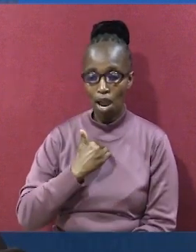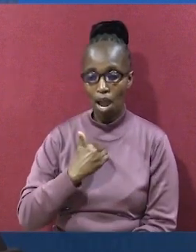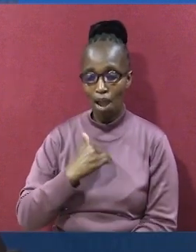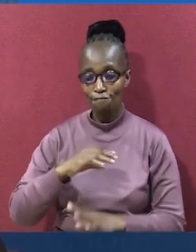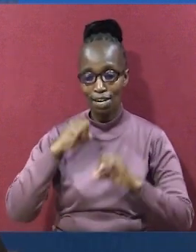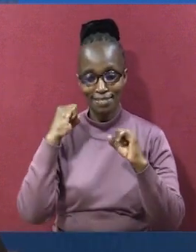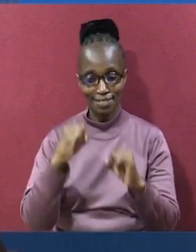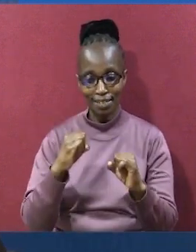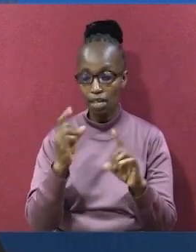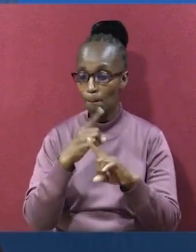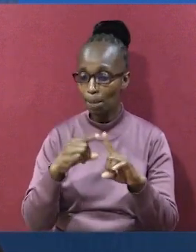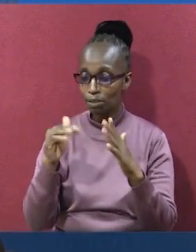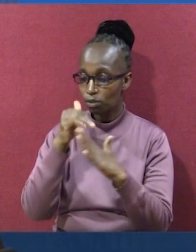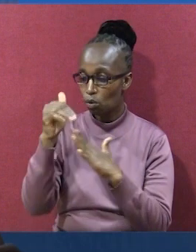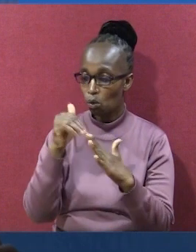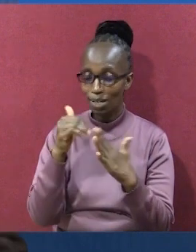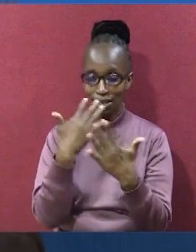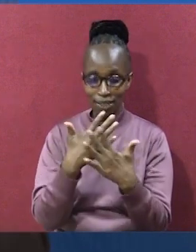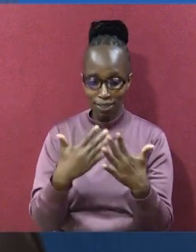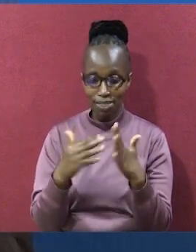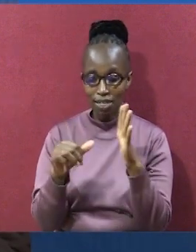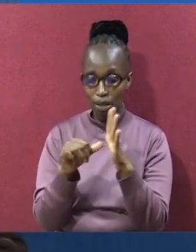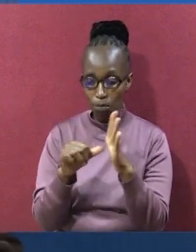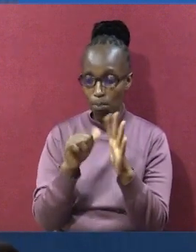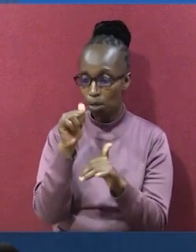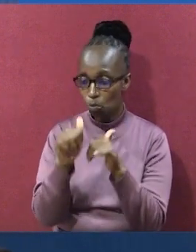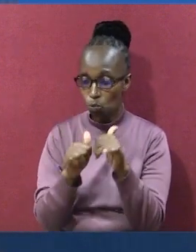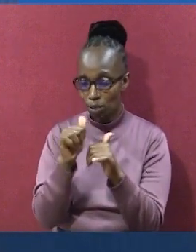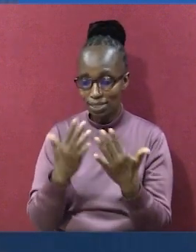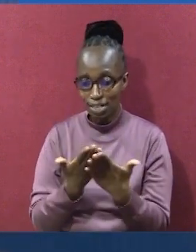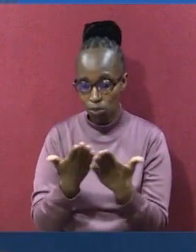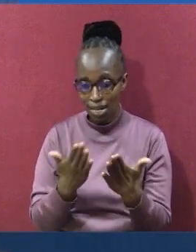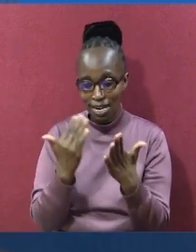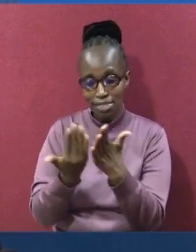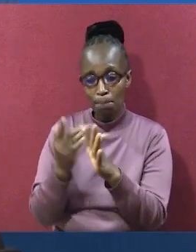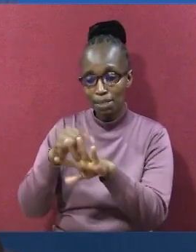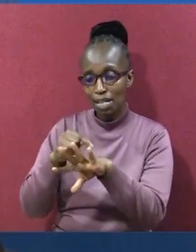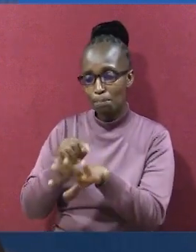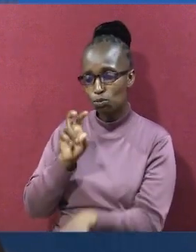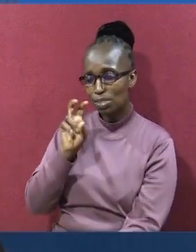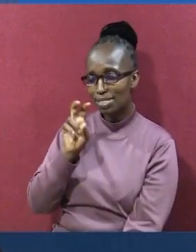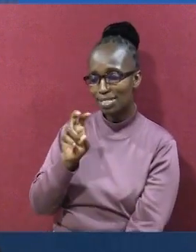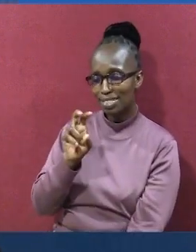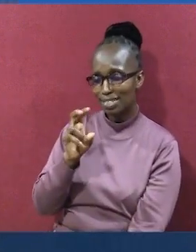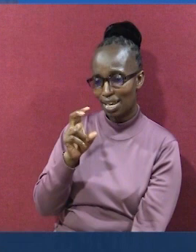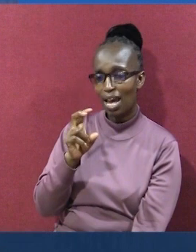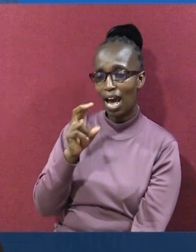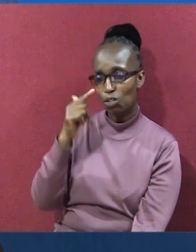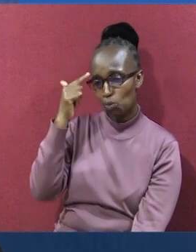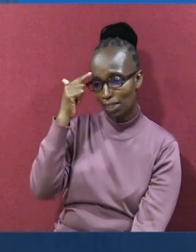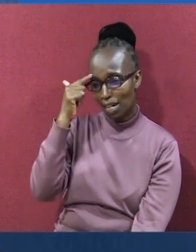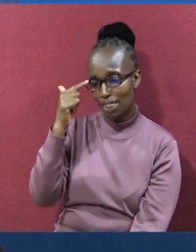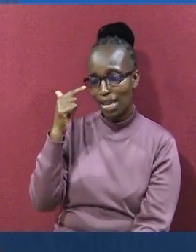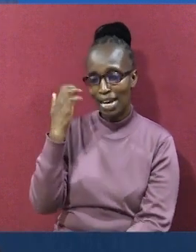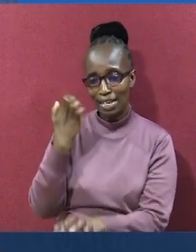au na nguvu ya kulishinda. Lakini liali ambayo unapatana na hayo. Unaangalia unawana ni mangumu sana.